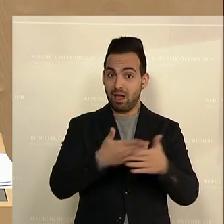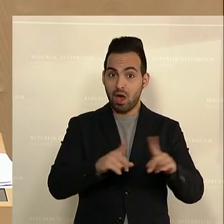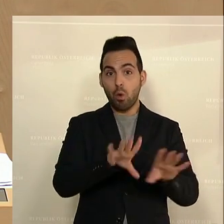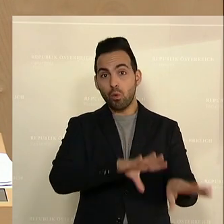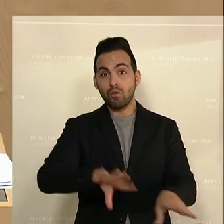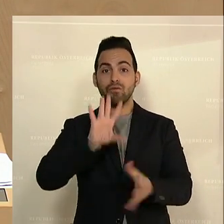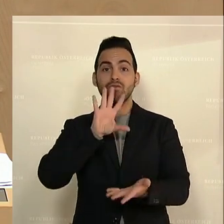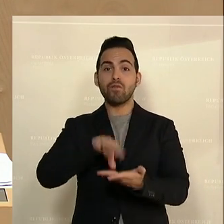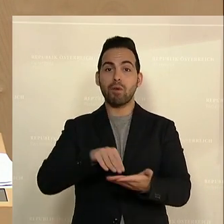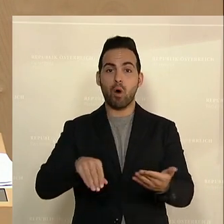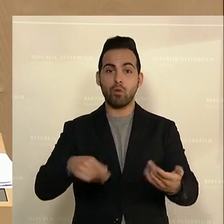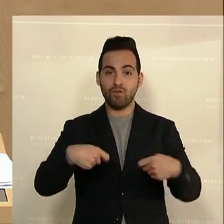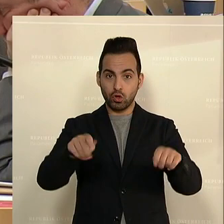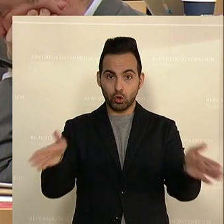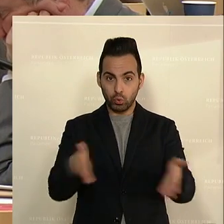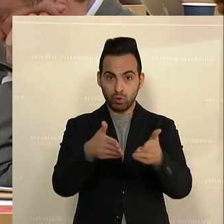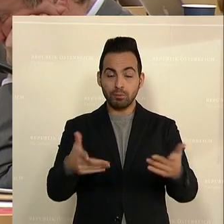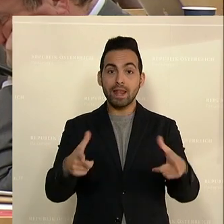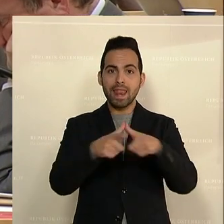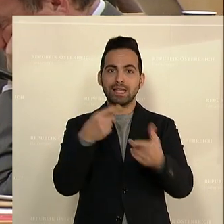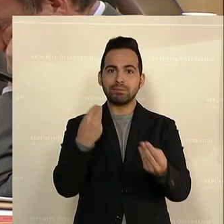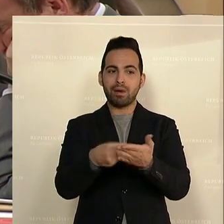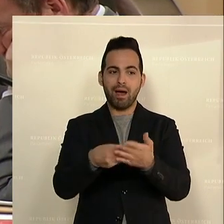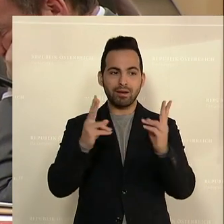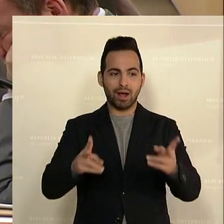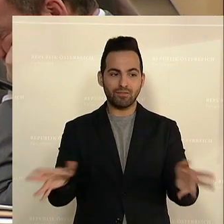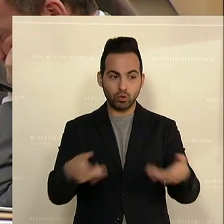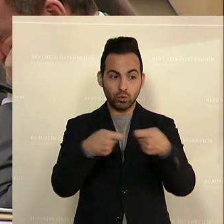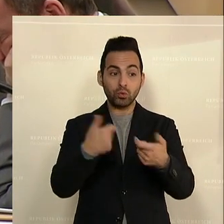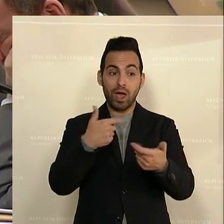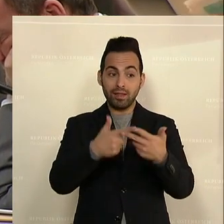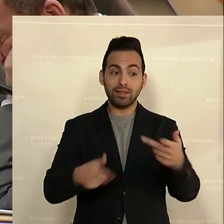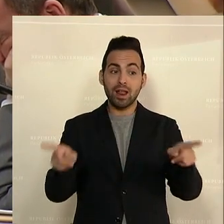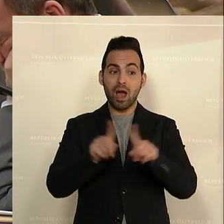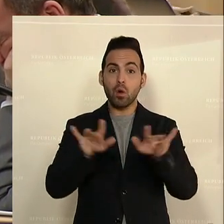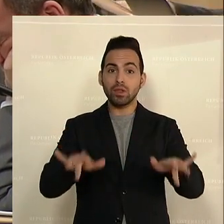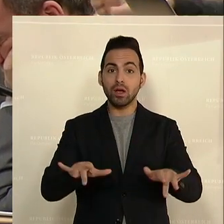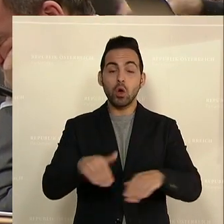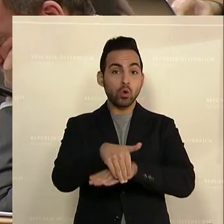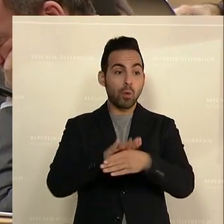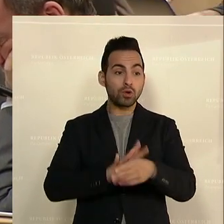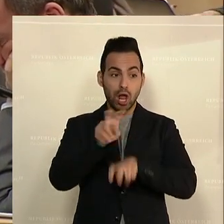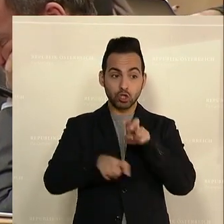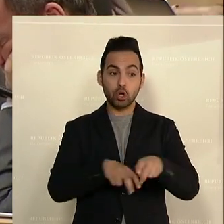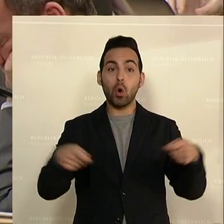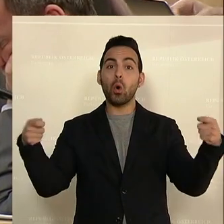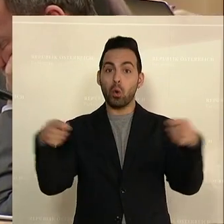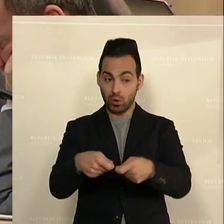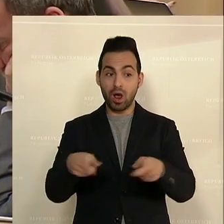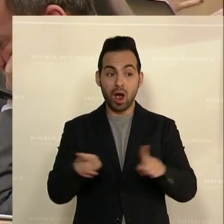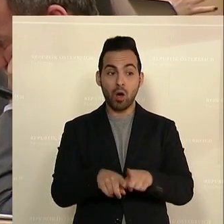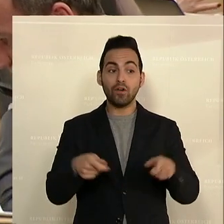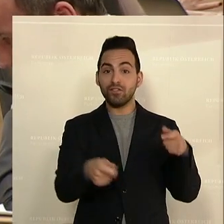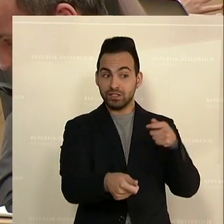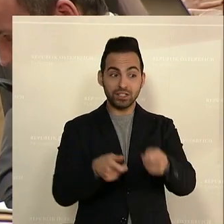in die Wohnbauförderung, damit leistbare Wohnungen gebaut werden können. Und ein weiterer Teil fließt in die Kommunalsteuer. Ein weiterer